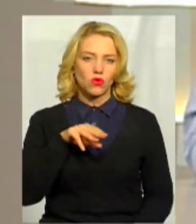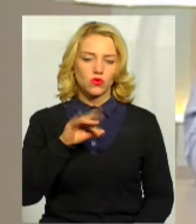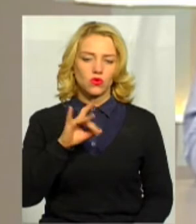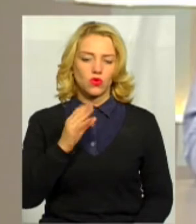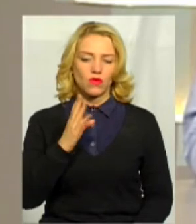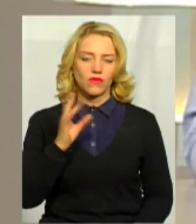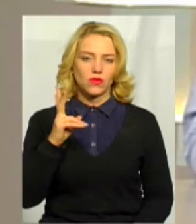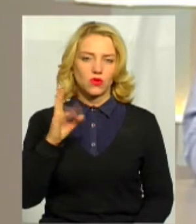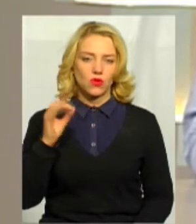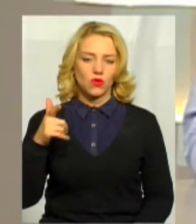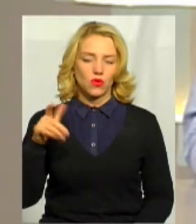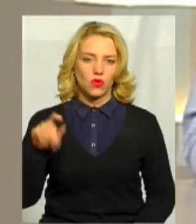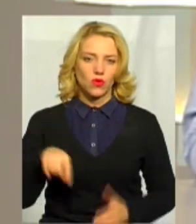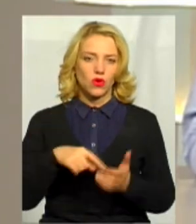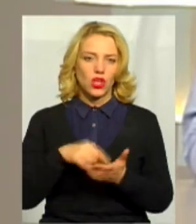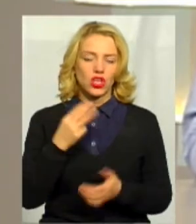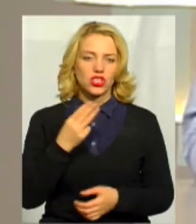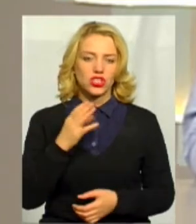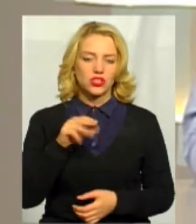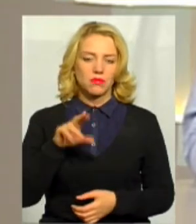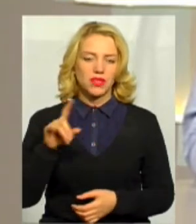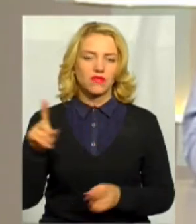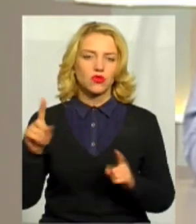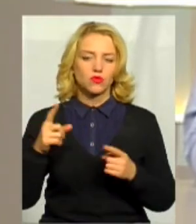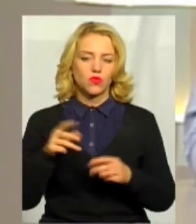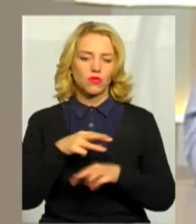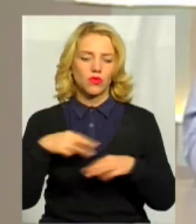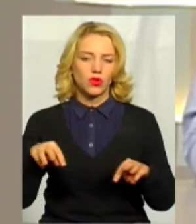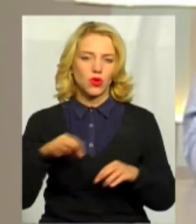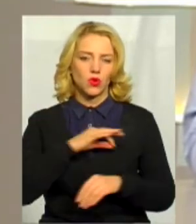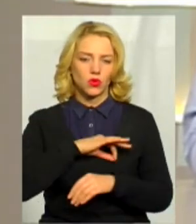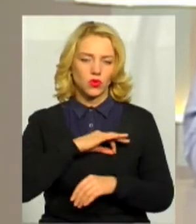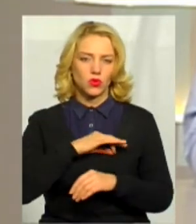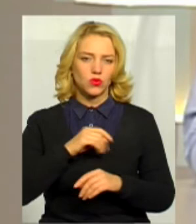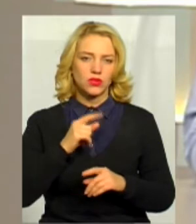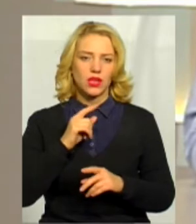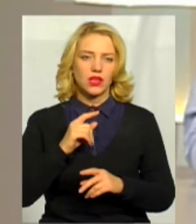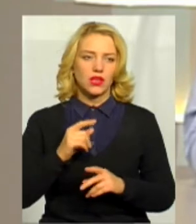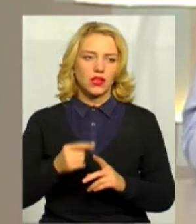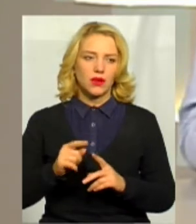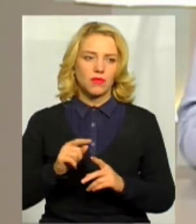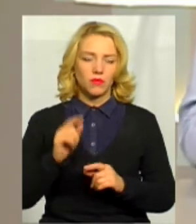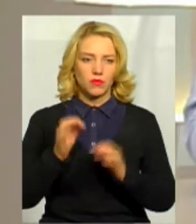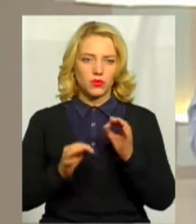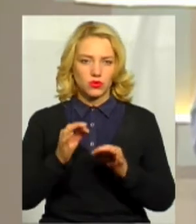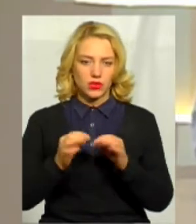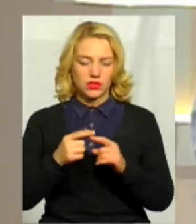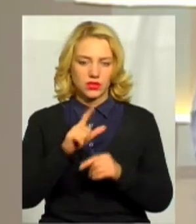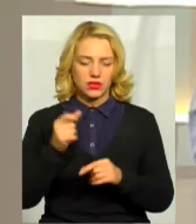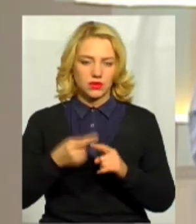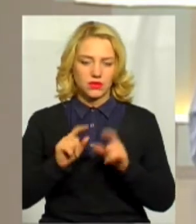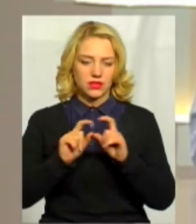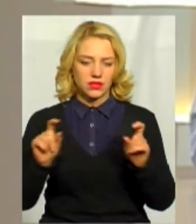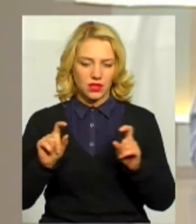Чому Мін'юст позивається до комунального закладу, чого вимагають від музею? Наша колега Анастасія